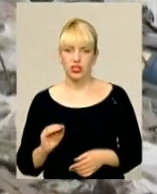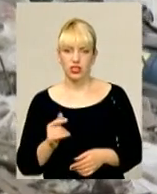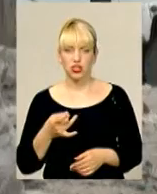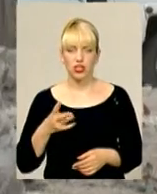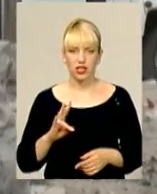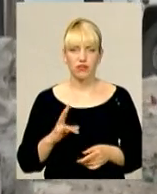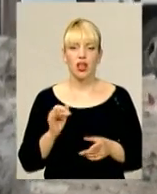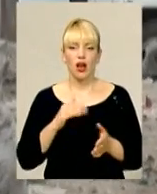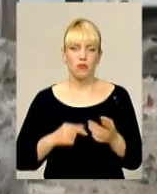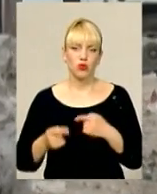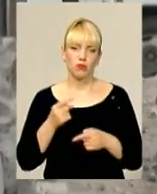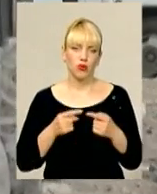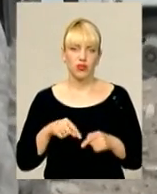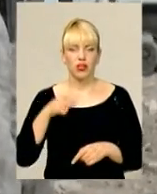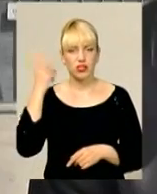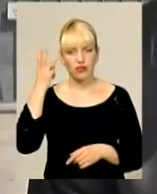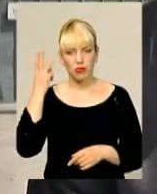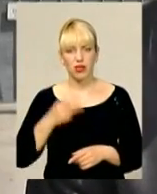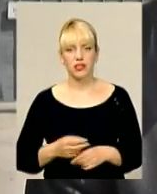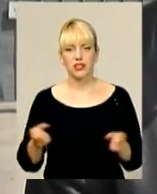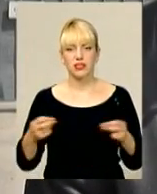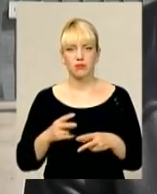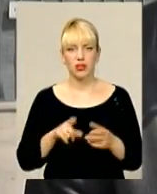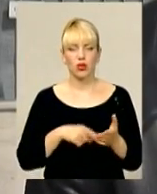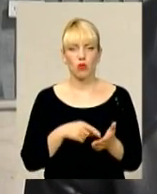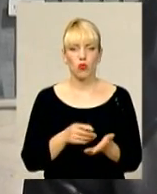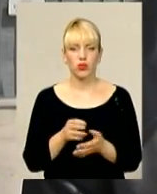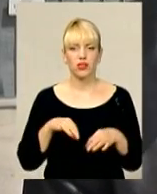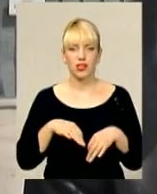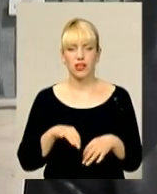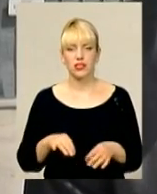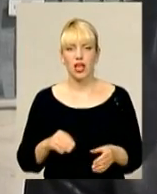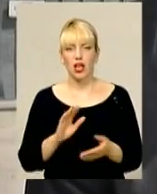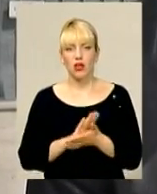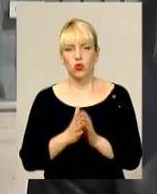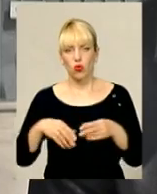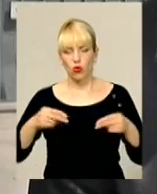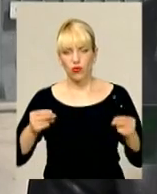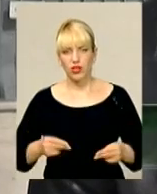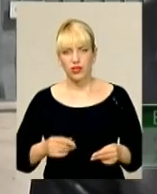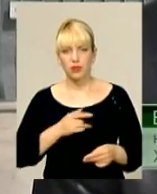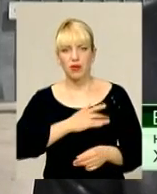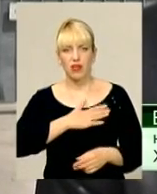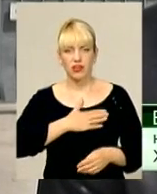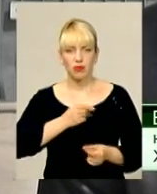Згодом знову приїздять у Хмельницький. Спецкомунтранс уклало договір з приватним підприємцем